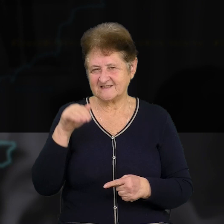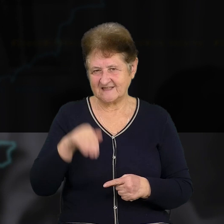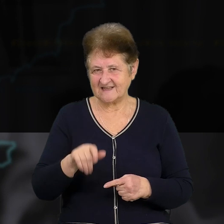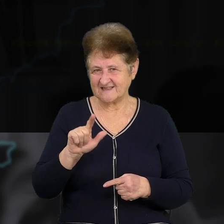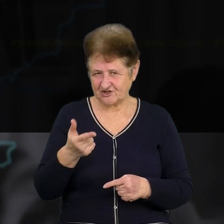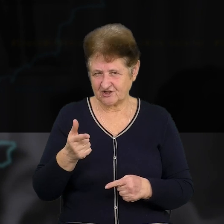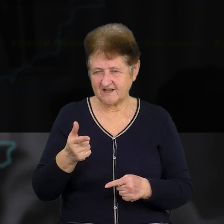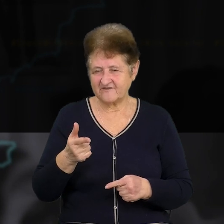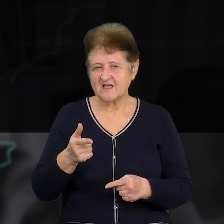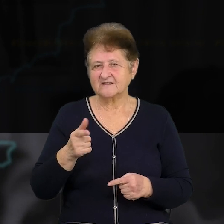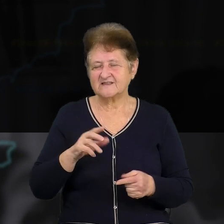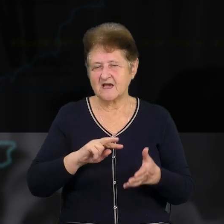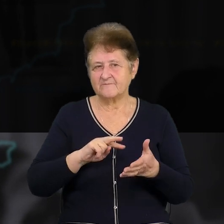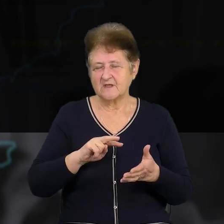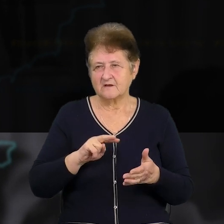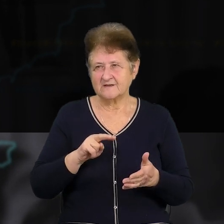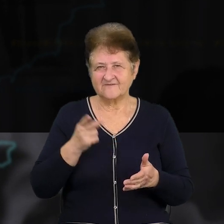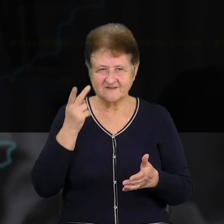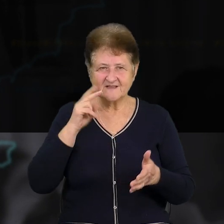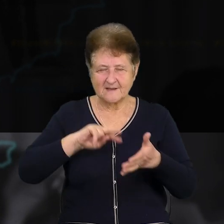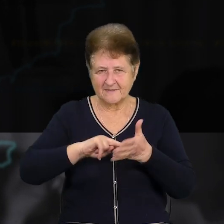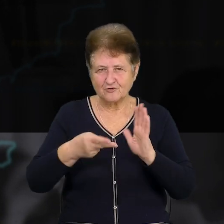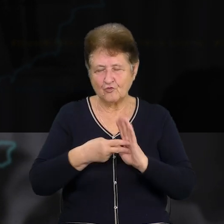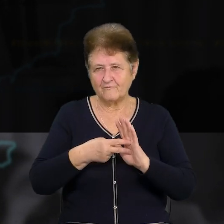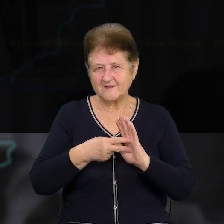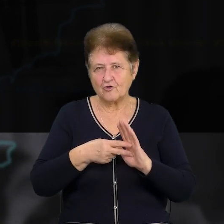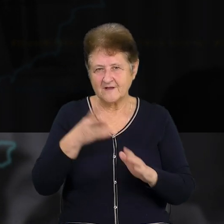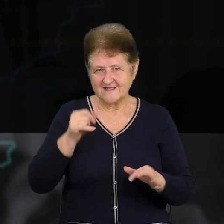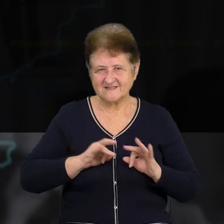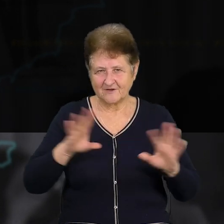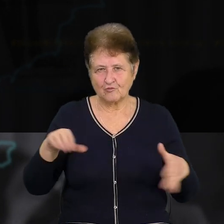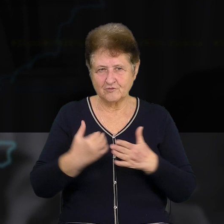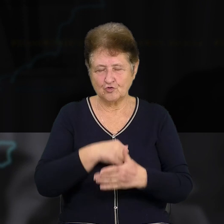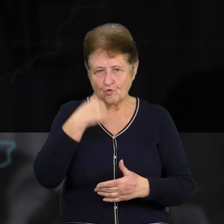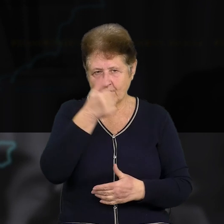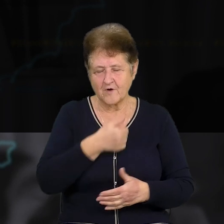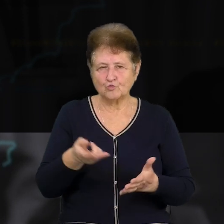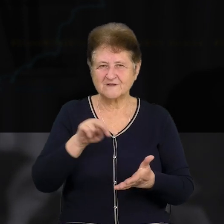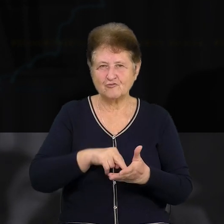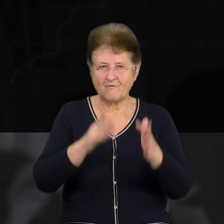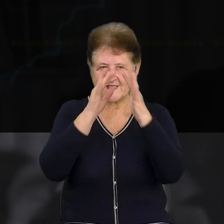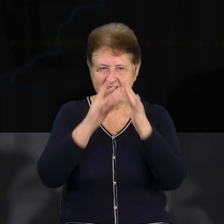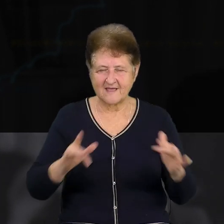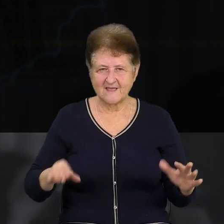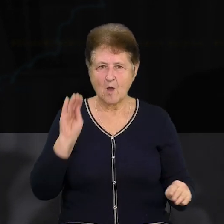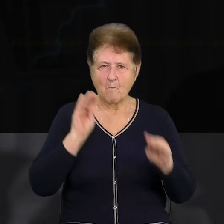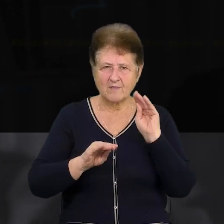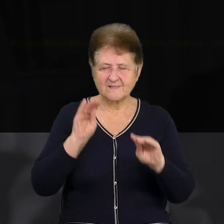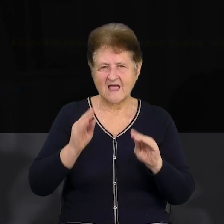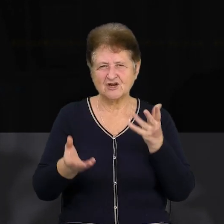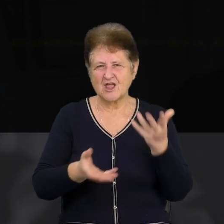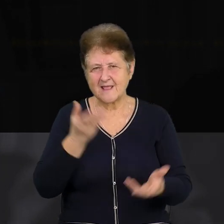заплановані в програмі святкувань всіх заходів управління культури. Встановлення ялинки, монтаж, демонтаж,